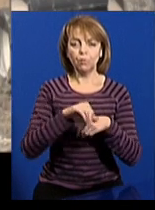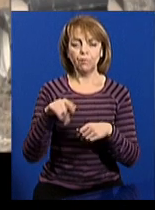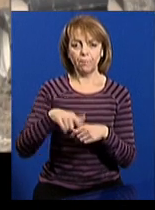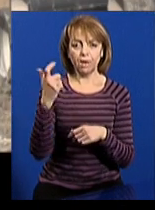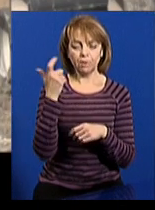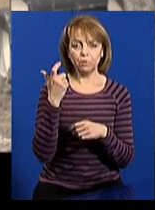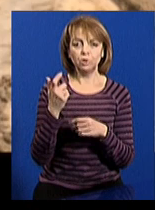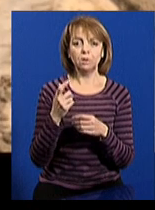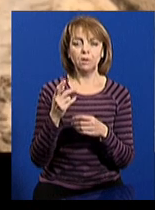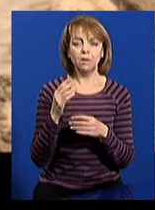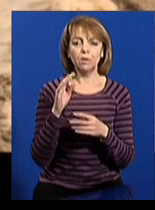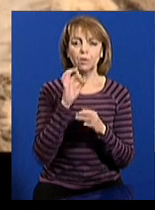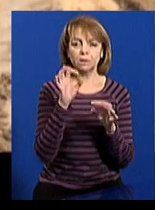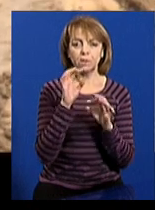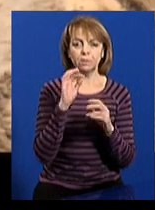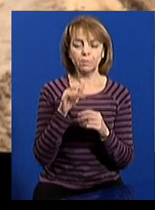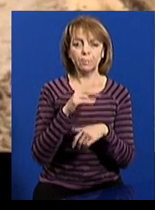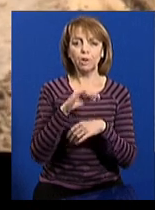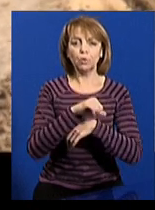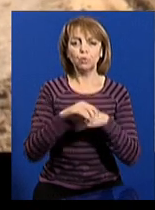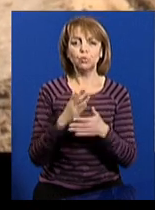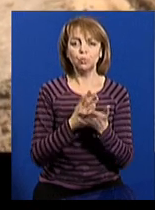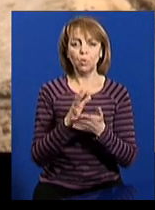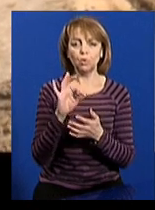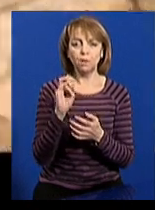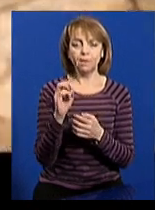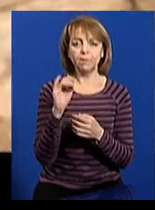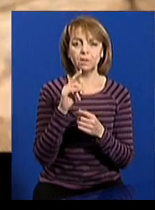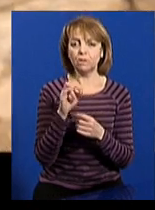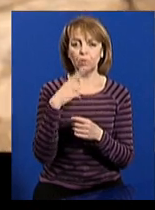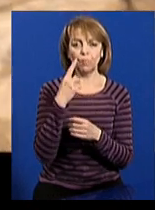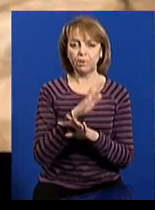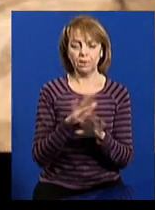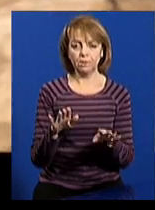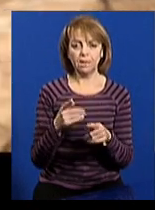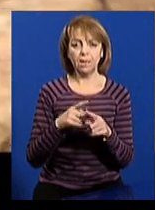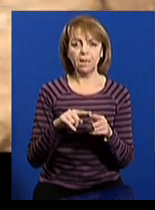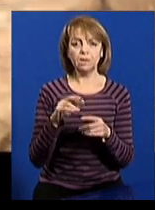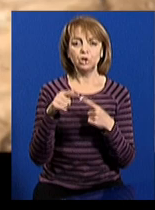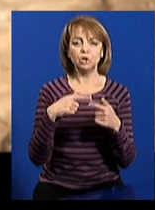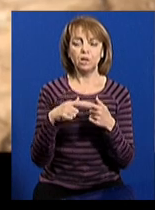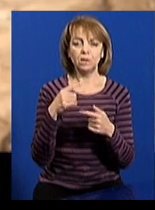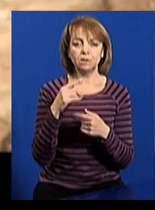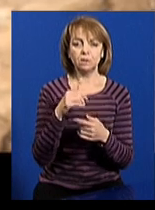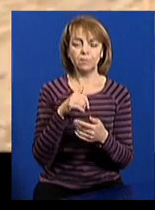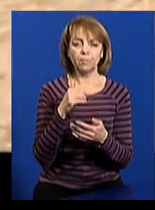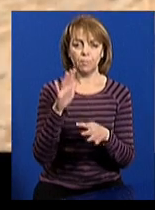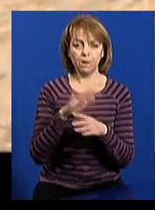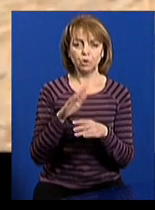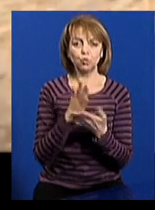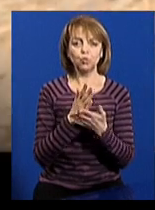речниця Східного регіонального управління прикордонслужби Оксана Іванець не говорить. Каже, це через розпорядження Служби безпеки.